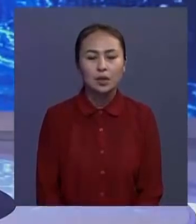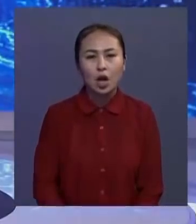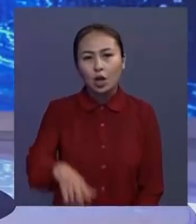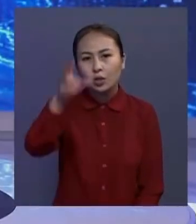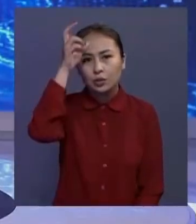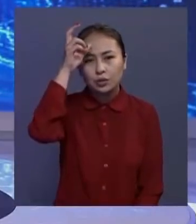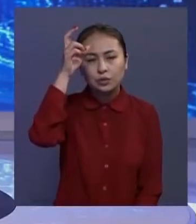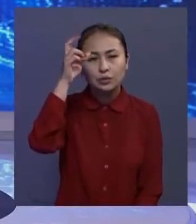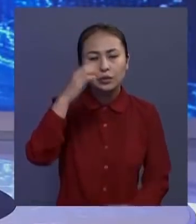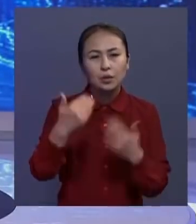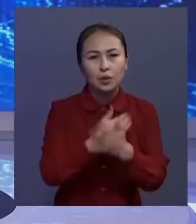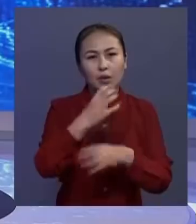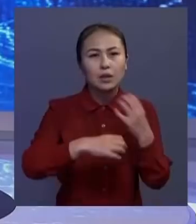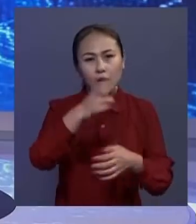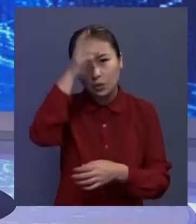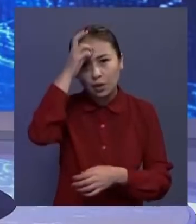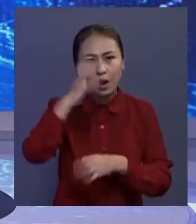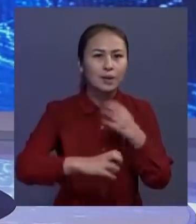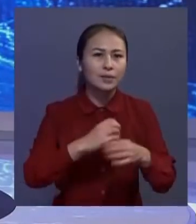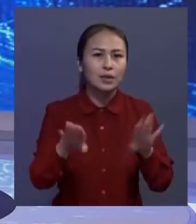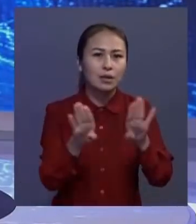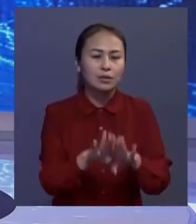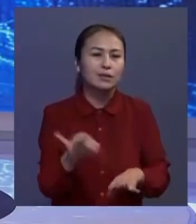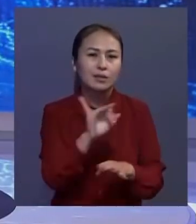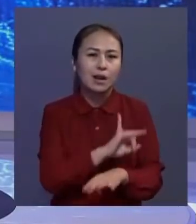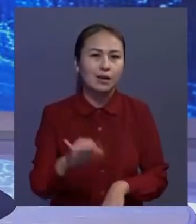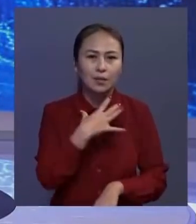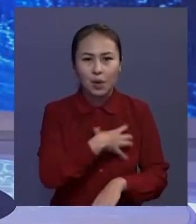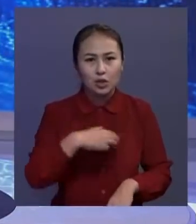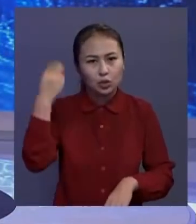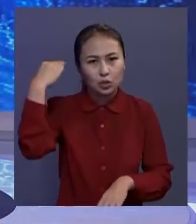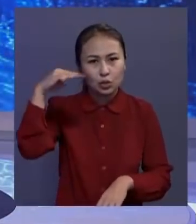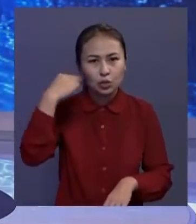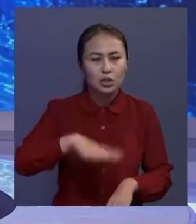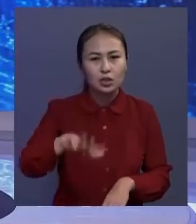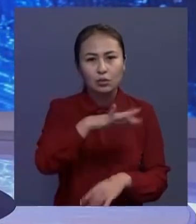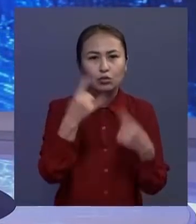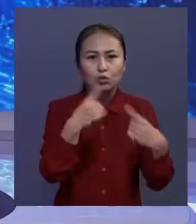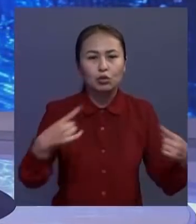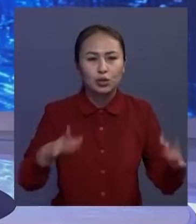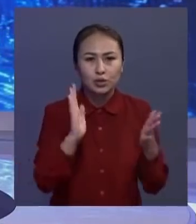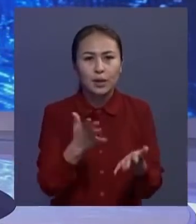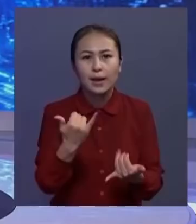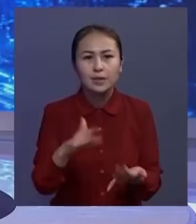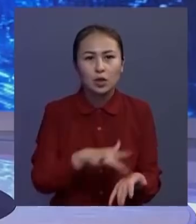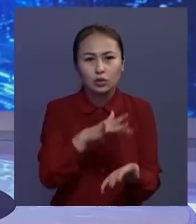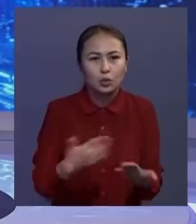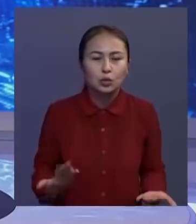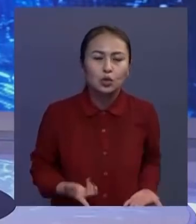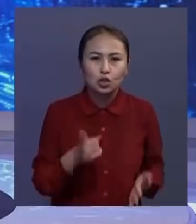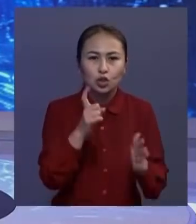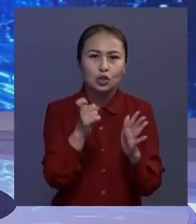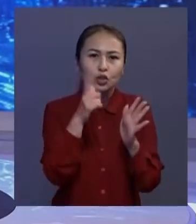Өзгелдер жаңалықтарға түрк әлеміндегі мәдени және тарихи маңызы зор Түркістан шақара түрлерін сөт. Қазір қала тұрғындарының саны